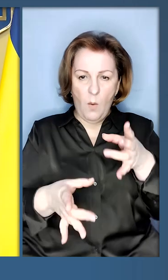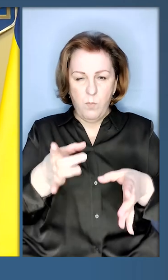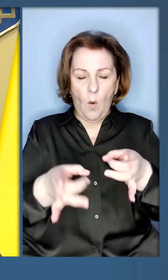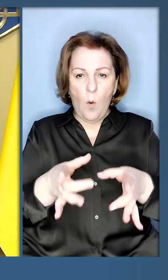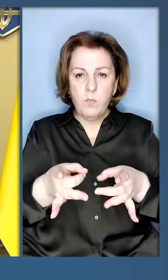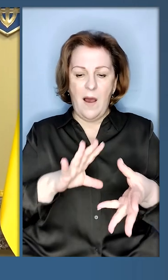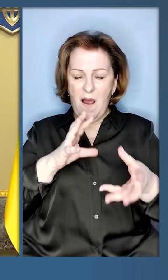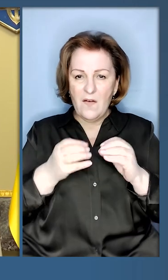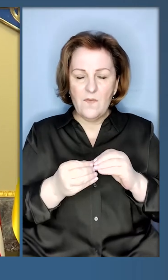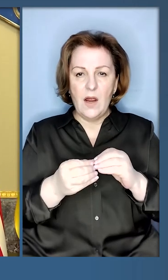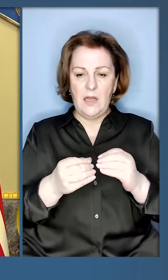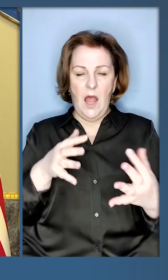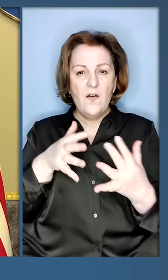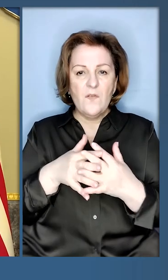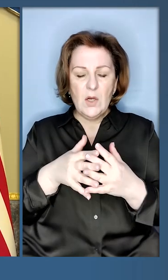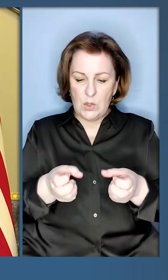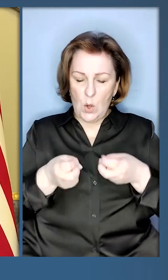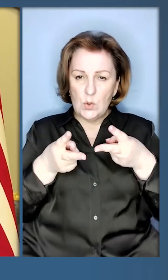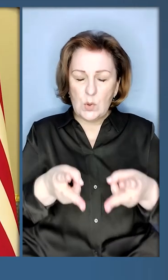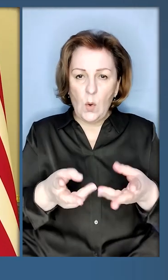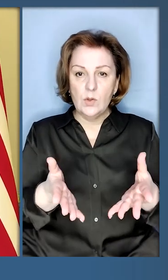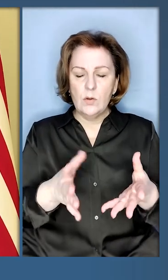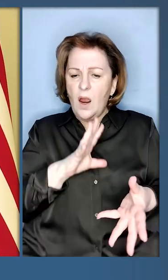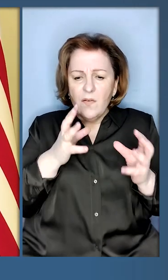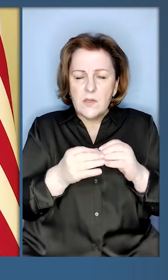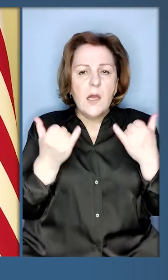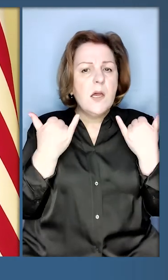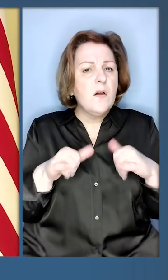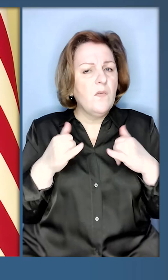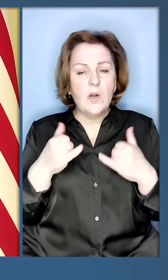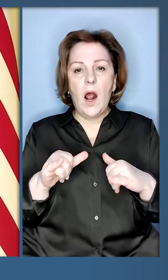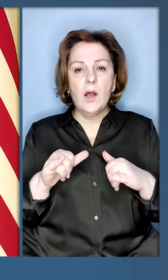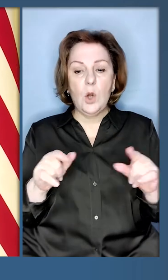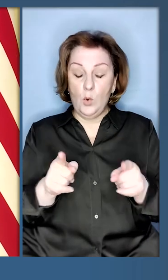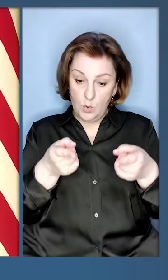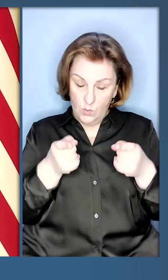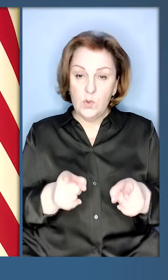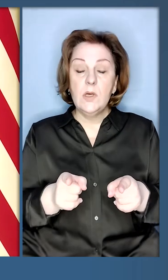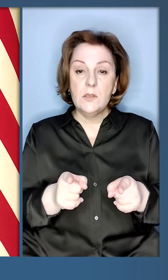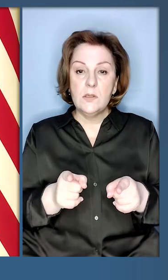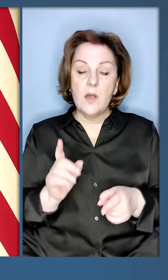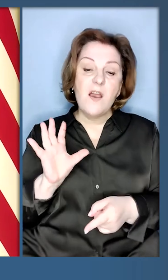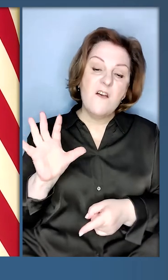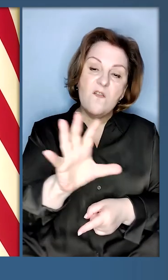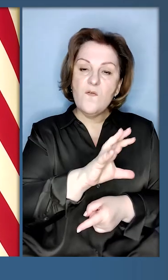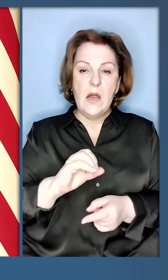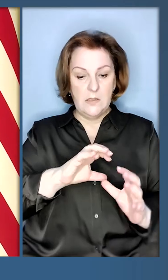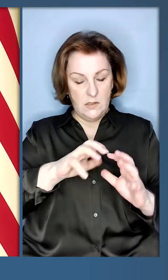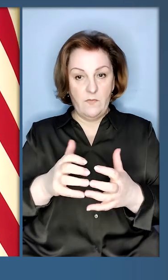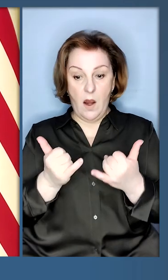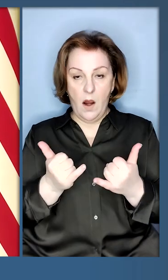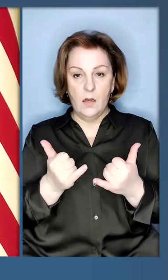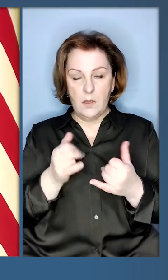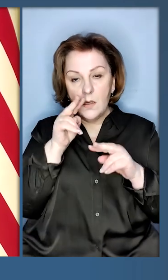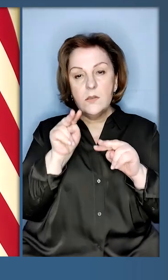внаслідок цих військових злочинів. І взагалі вражає, що дійсно весь світ зараз